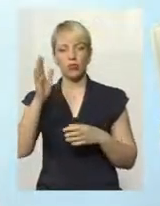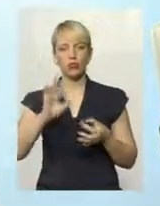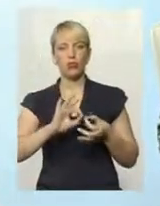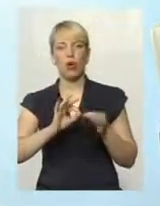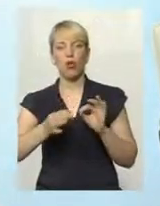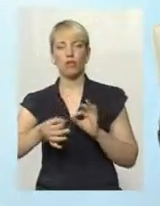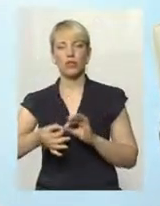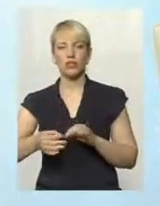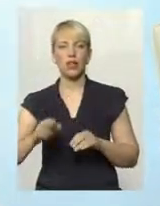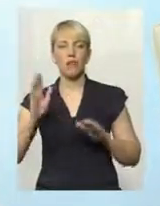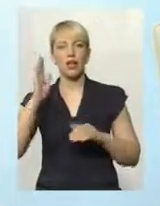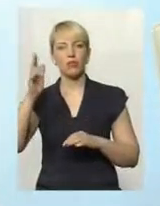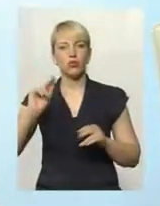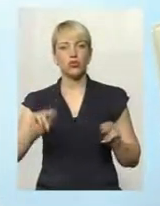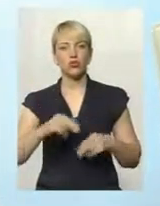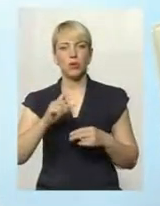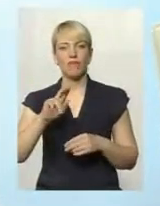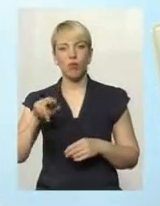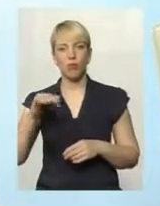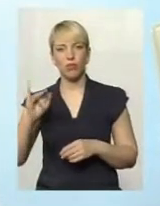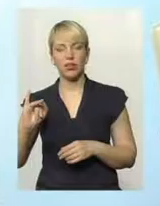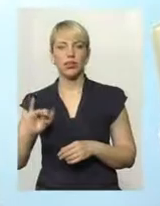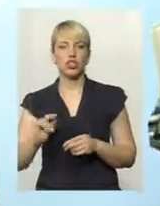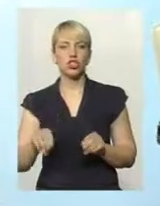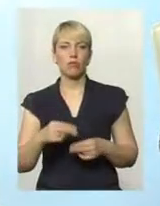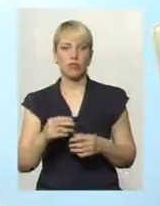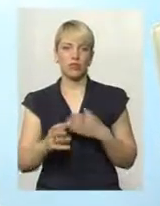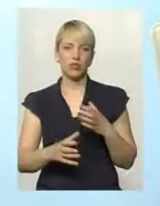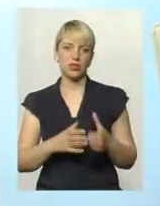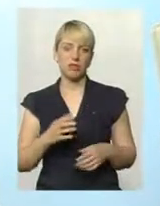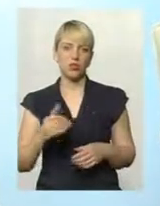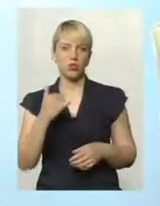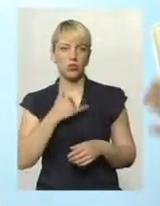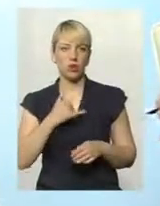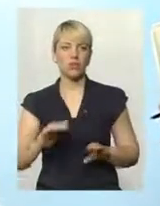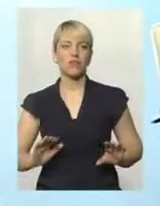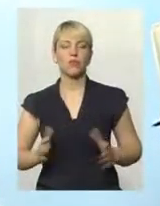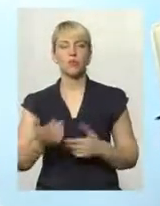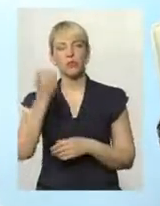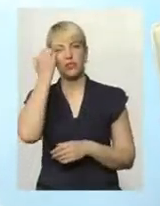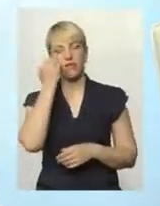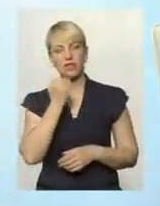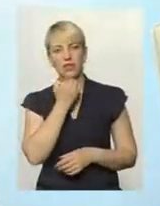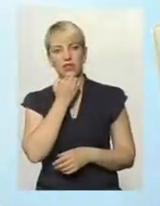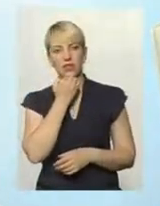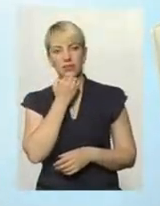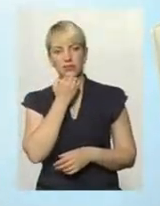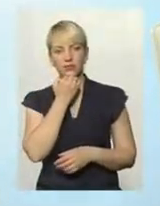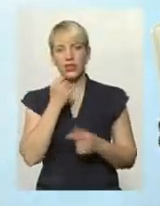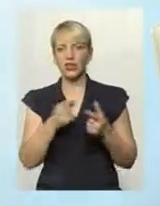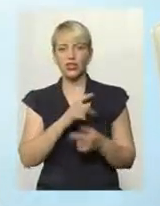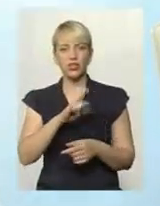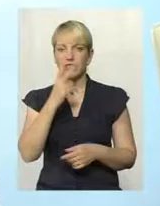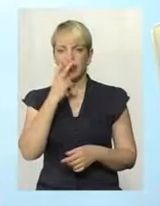майбутні чемпіони Європи, чемпіони світу. В нас відбувається завдяки чи не